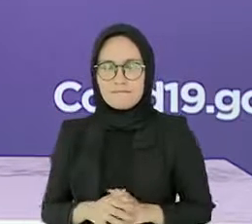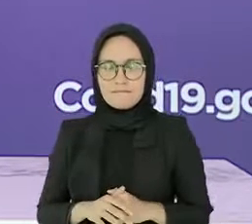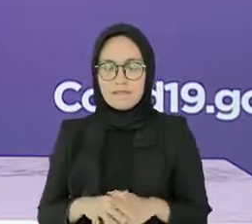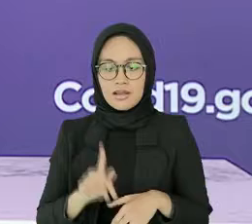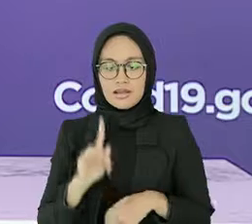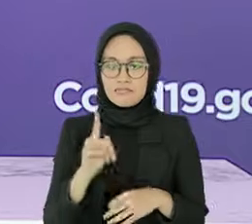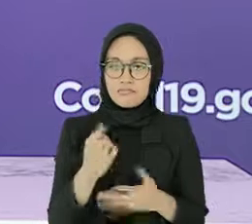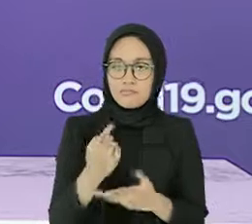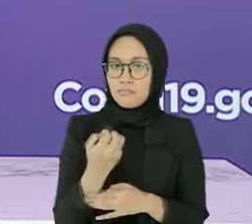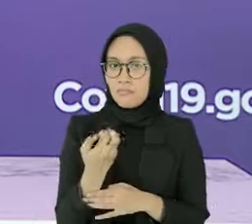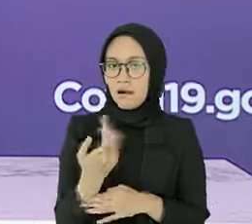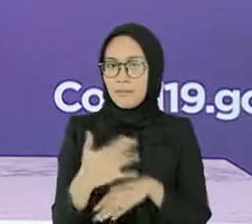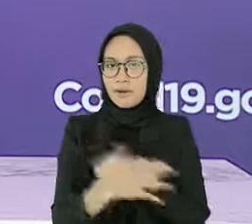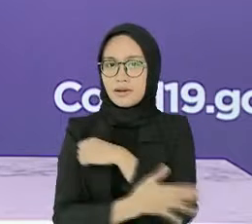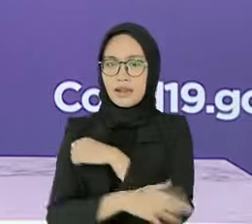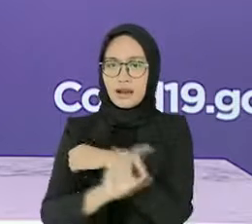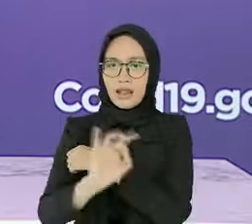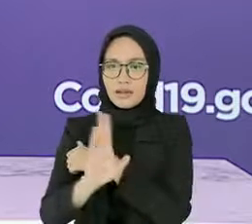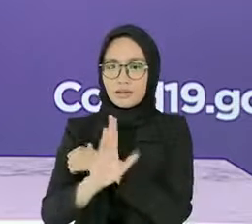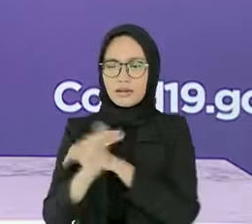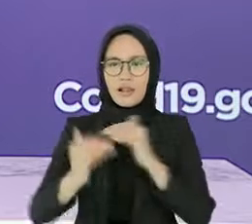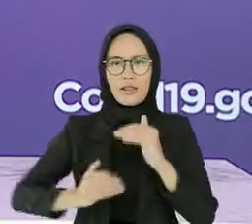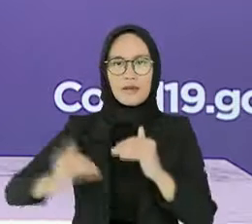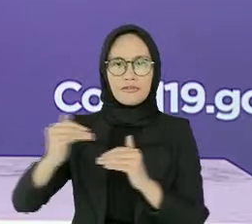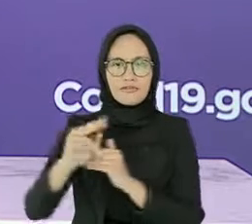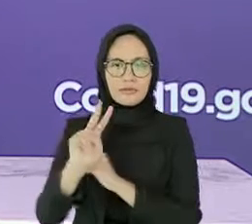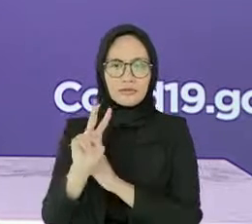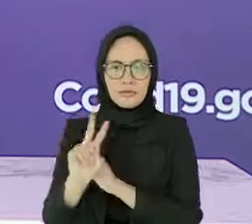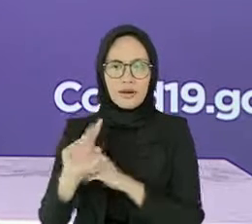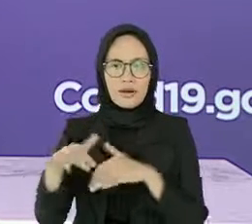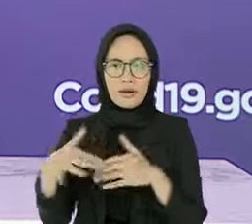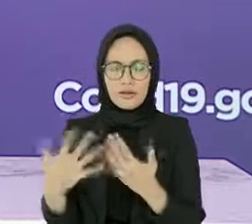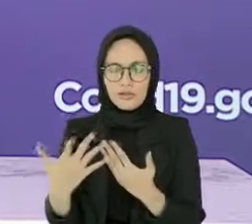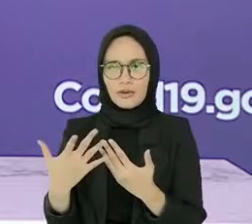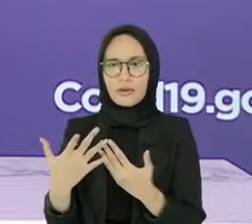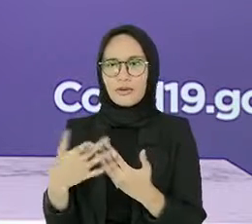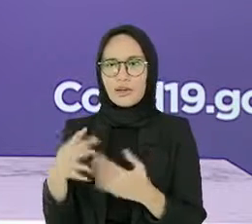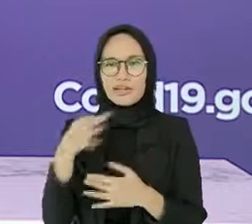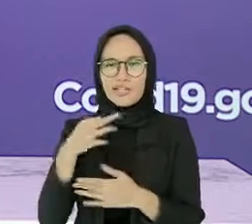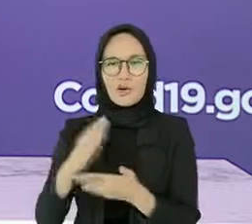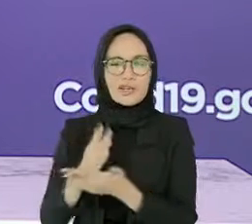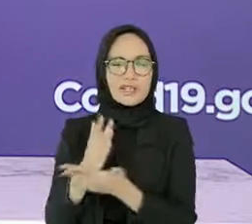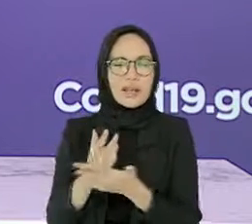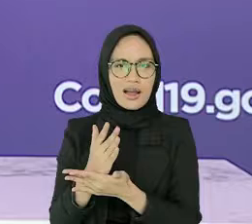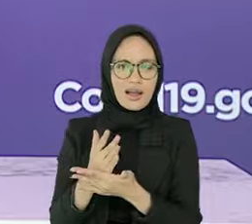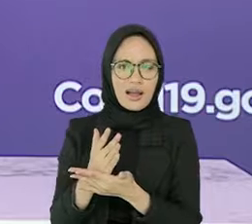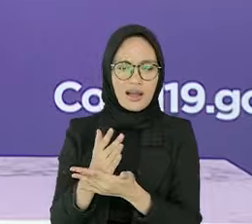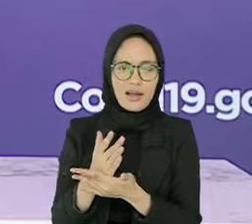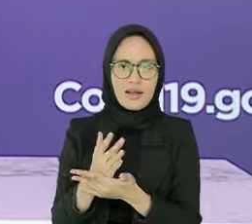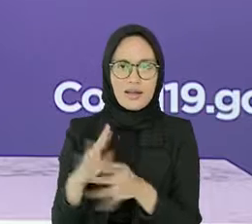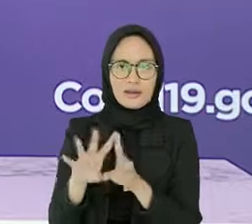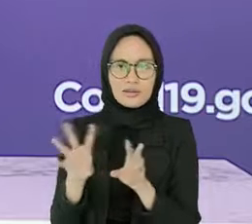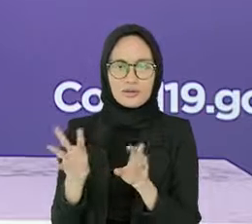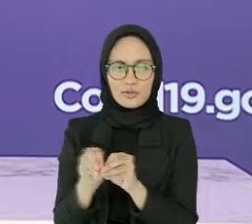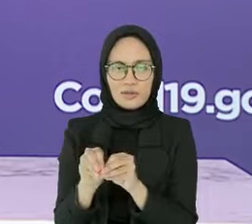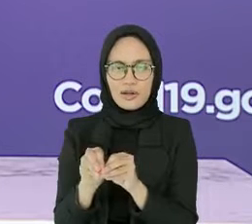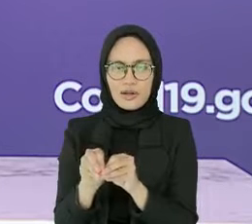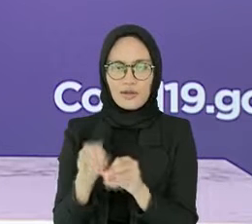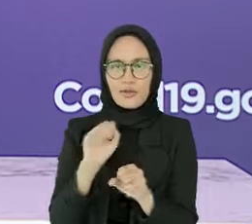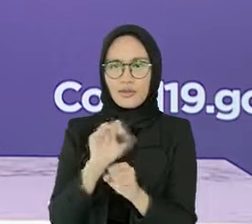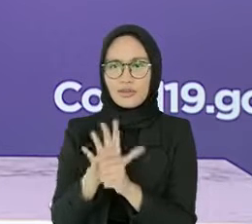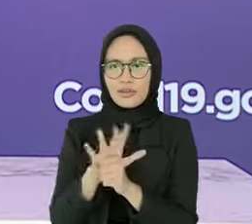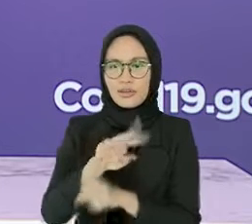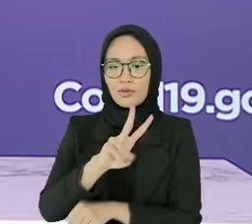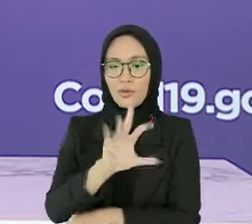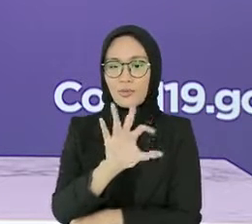Dan beberapa negara lain, level 2, atau disebut risiko sedang, adalah negara dengan jumlah kasus konfirmasi antara